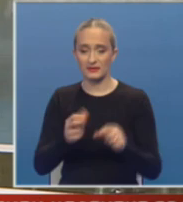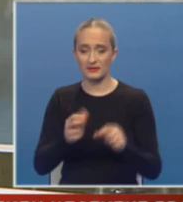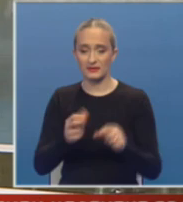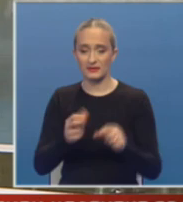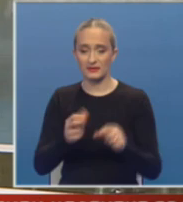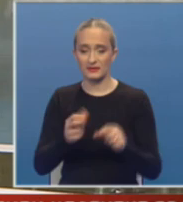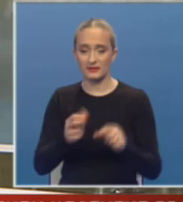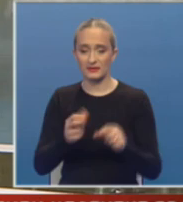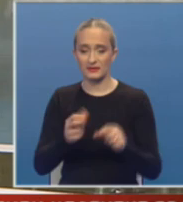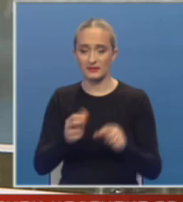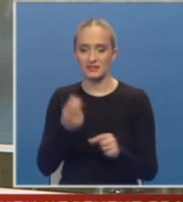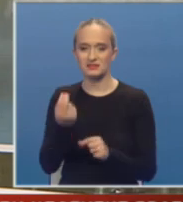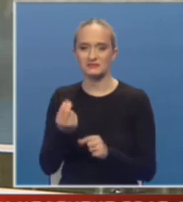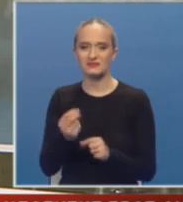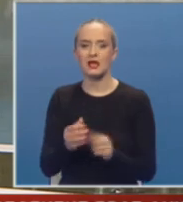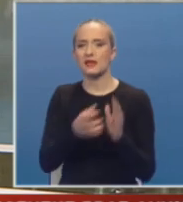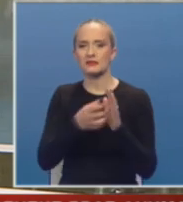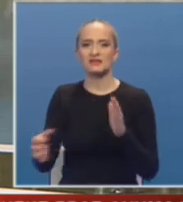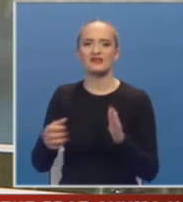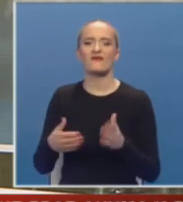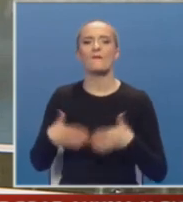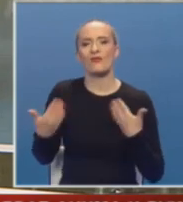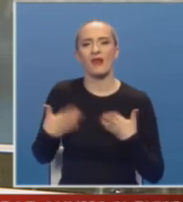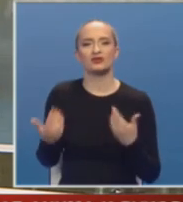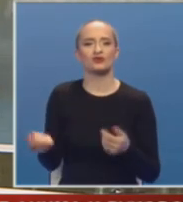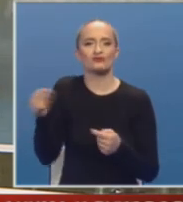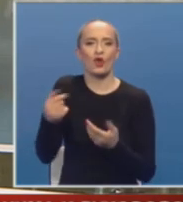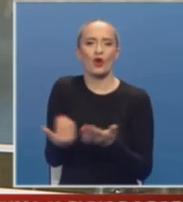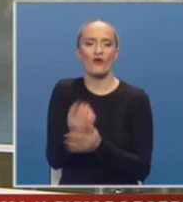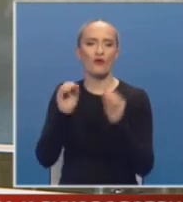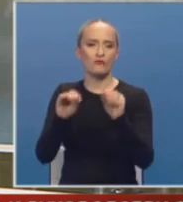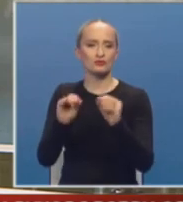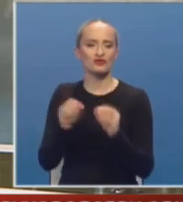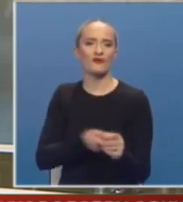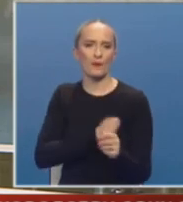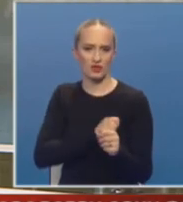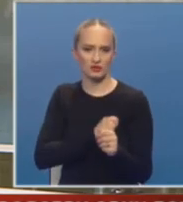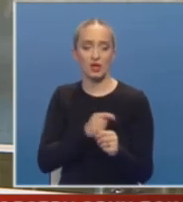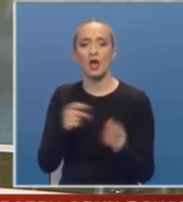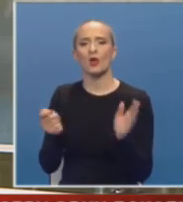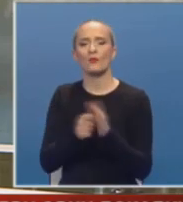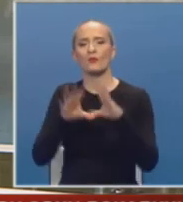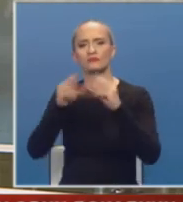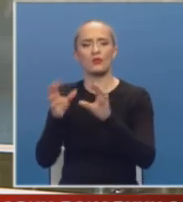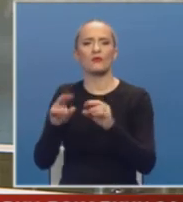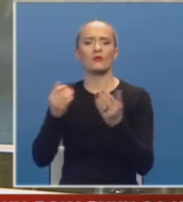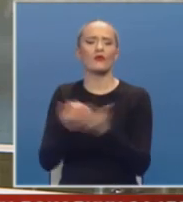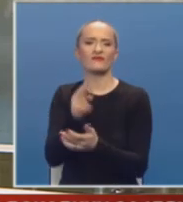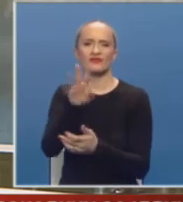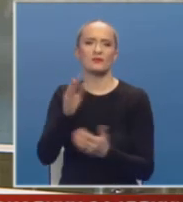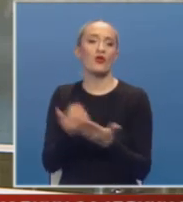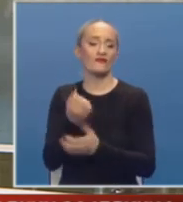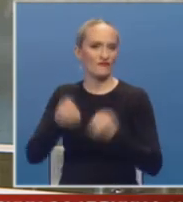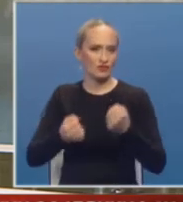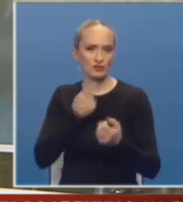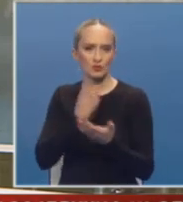Ministarstvo unutrašnjih poslova Republike Srpske nastavlja da podmlađuje oprema i obučava policiju. Nabavljeno je 25